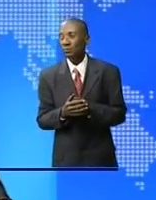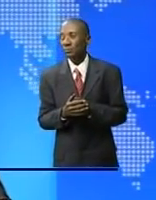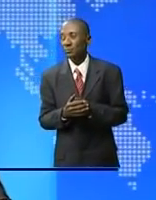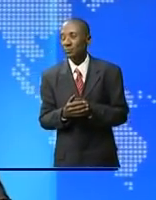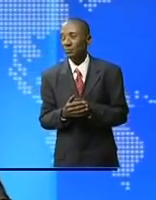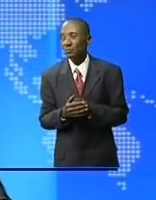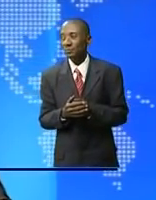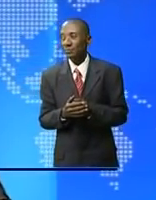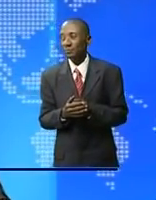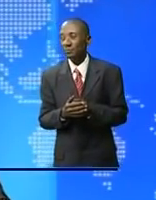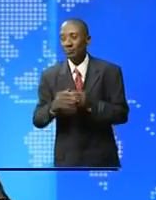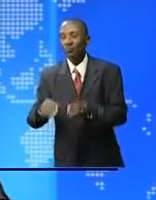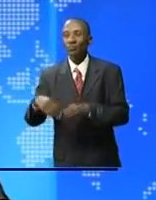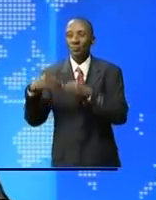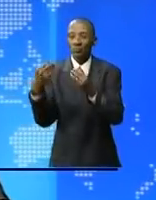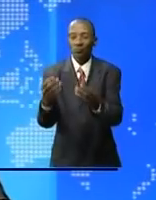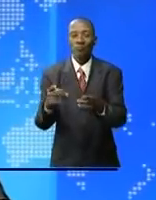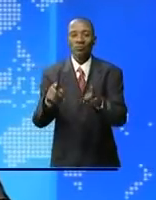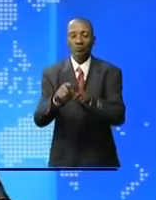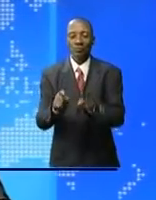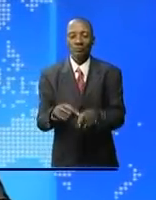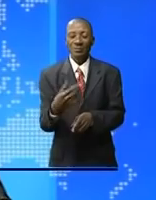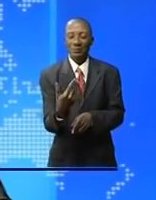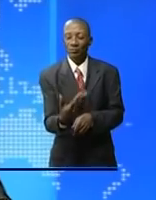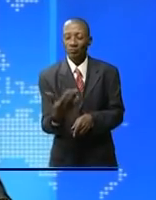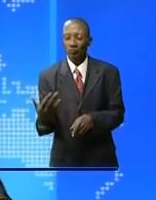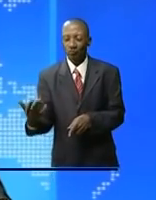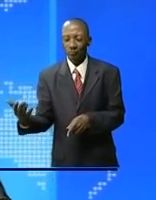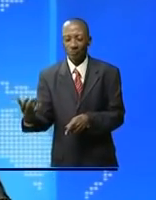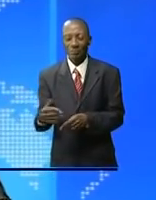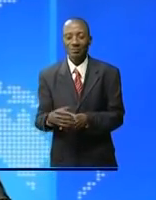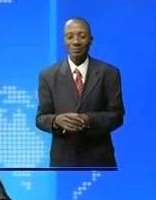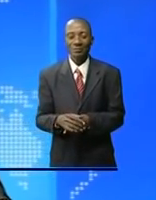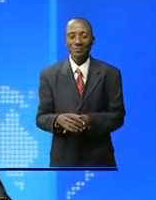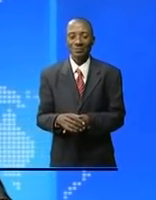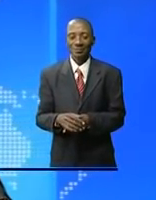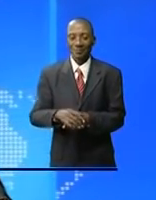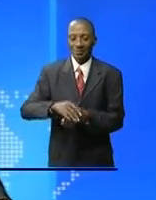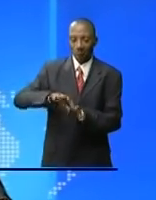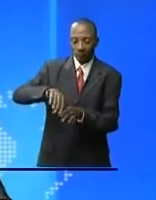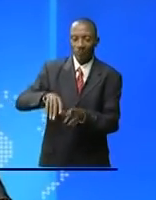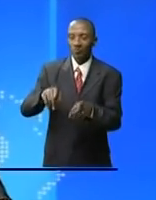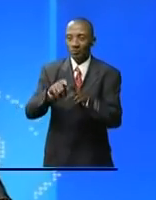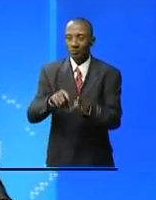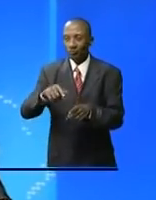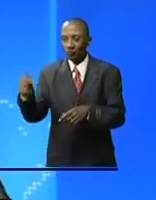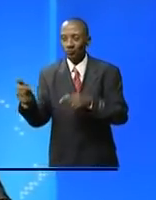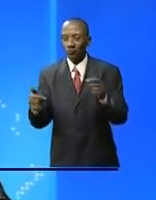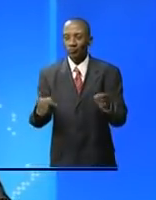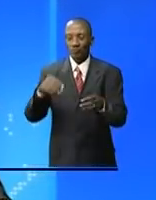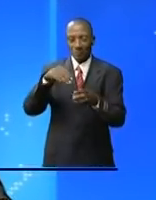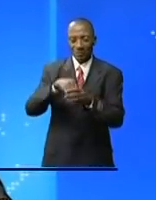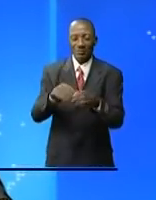quartier Lutendela dans la commune de Mongafoula ce dans le cadre de la quatrième phase de la campagne de lancée par le ministre